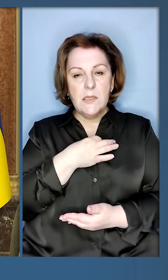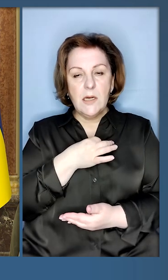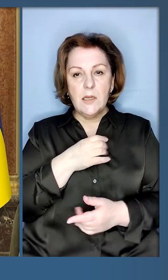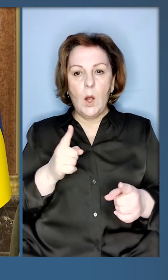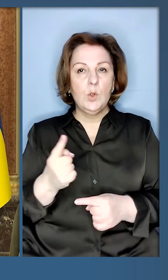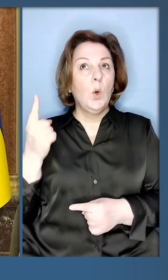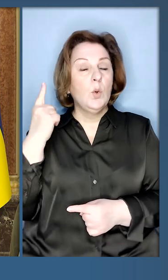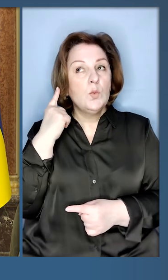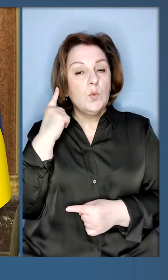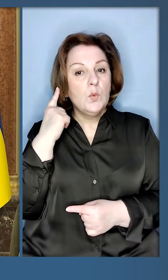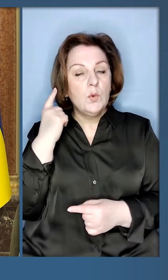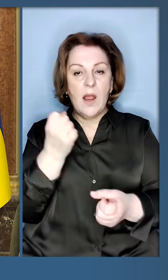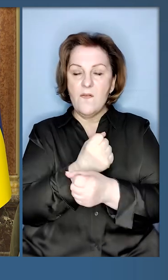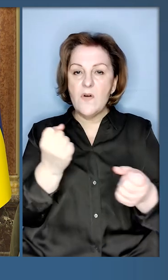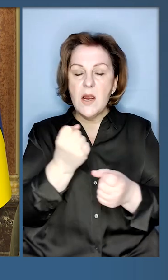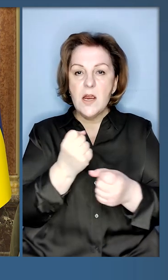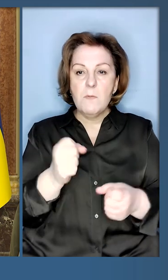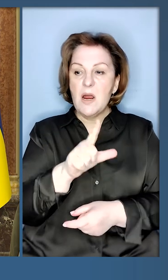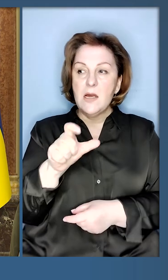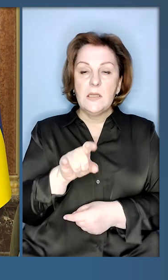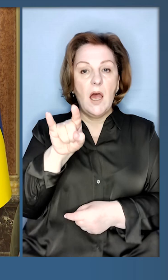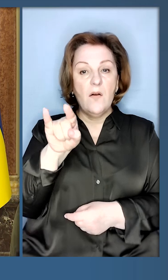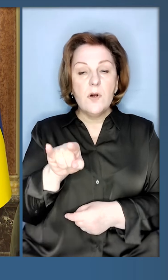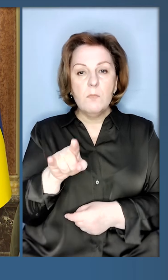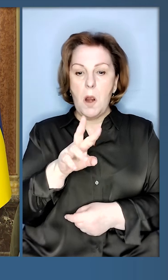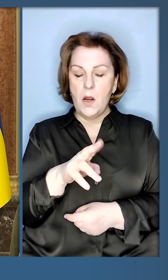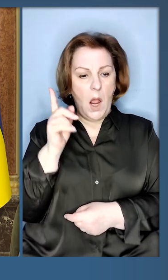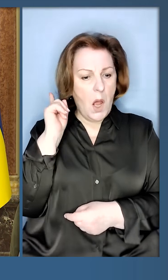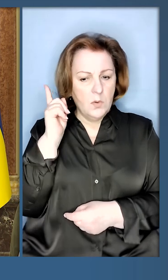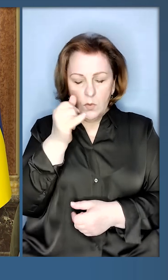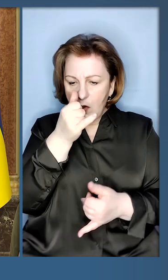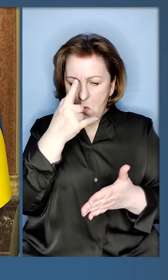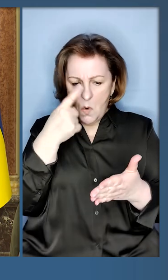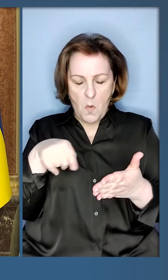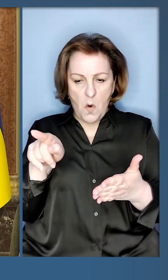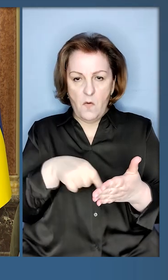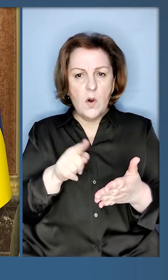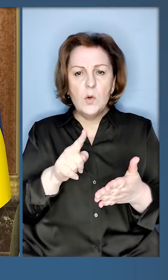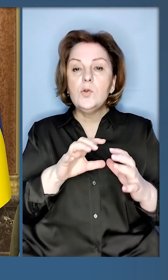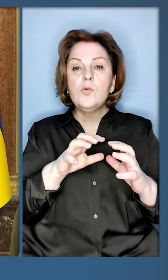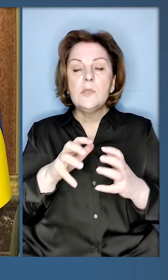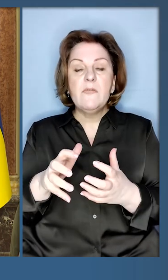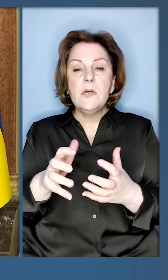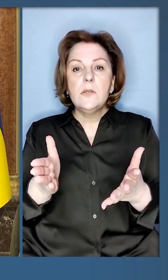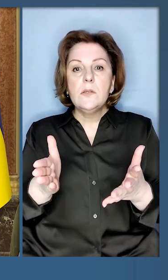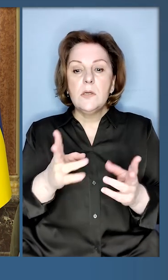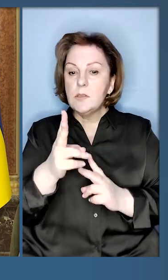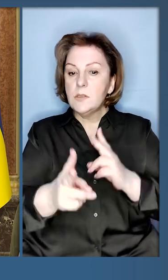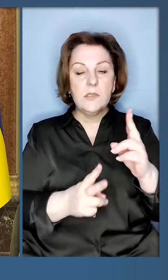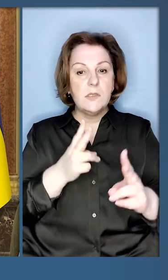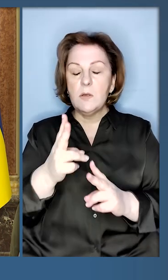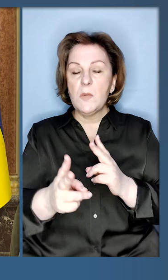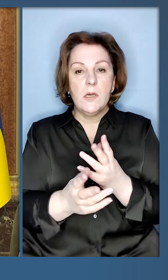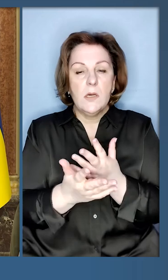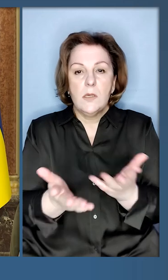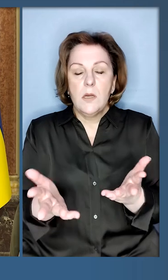що чути вибухи за вікном. Я тоді не міг це повірити, що світ зміниться.